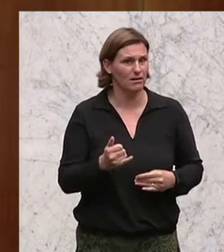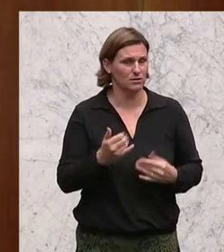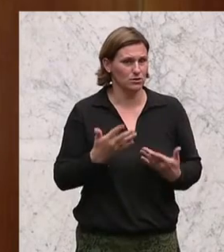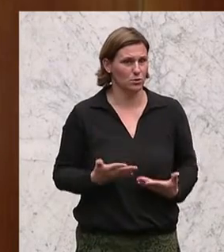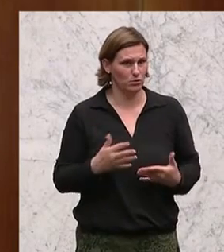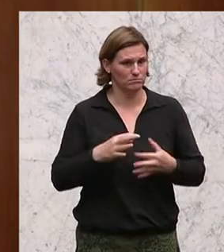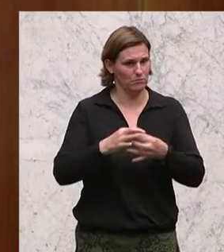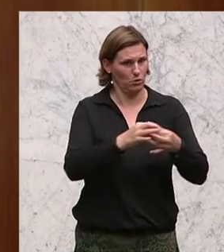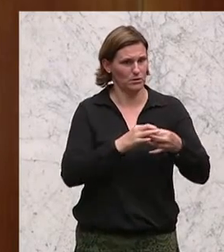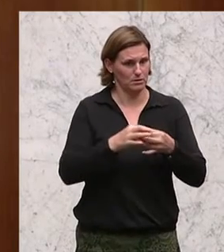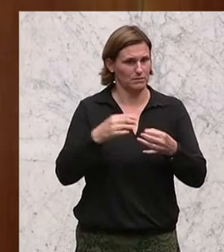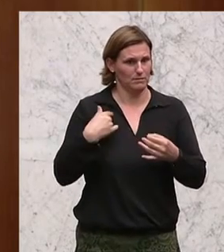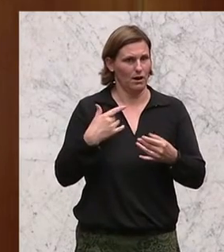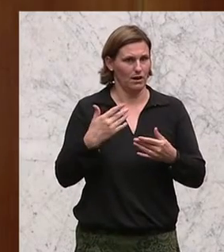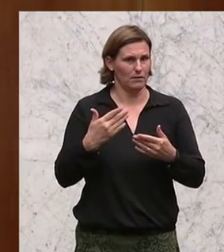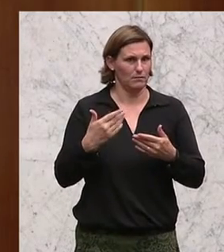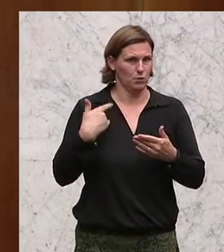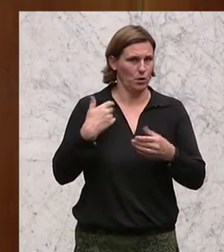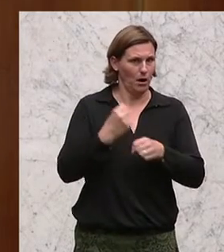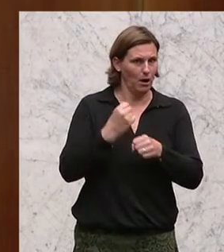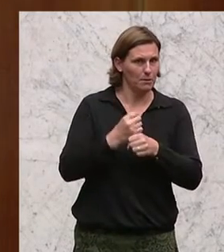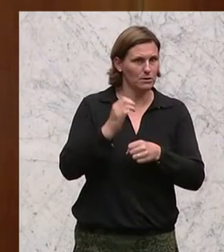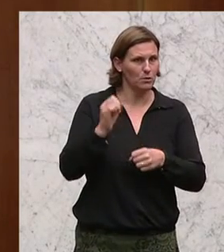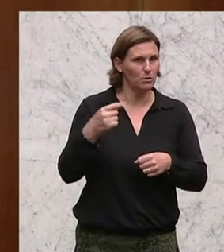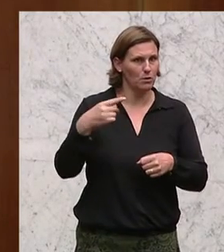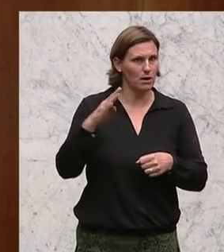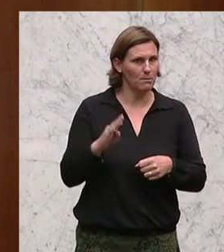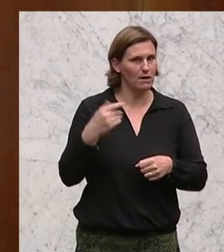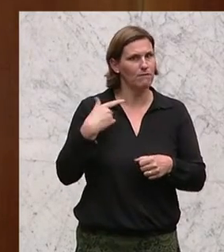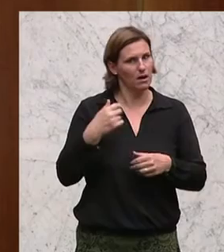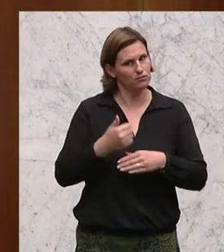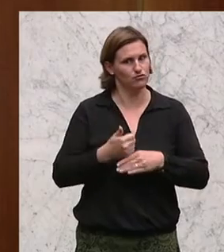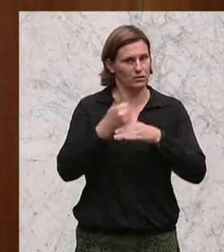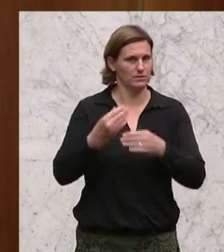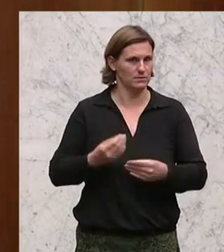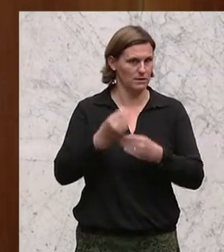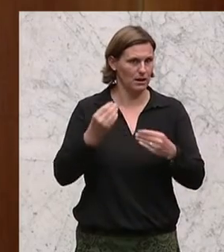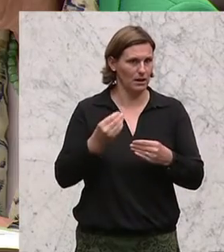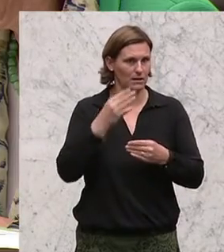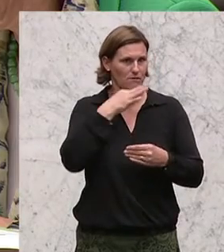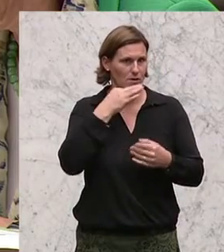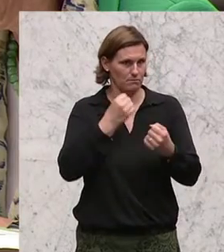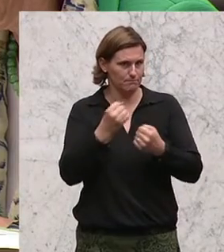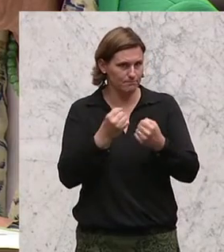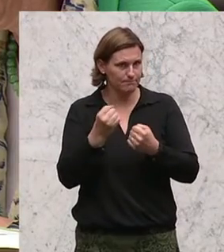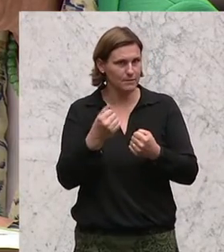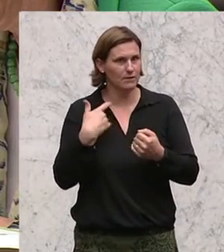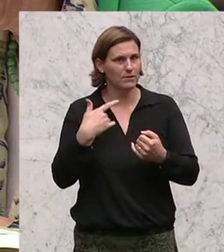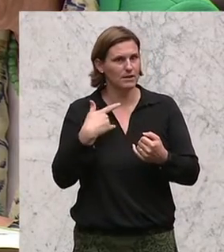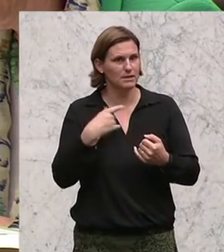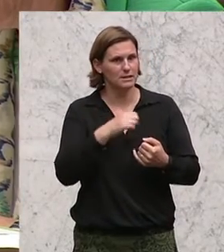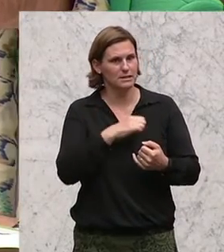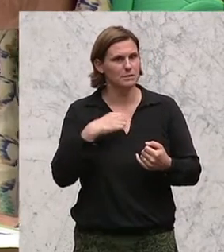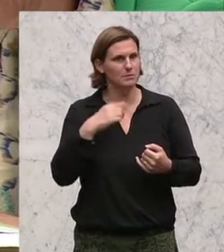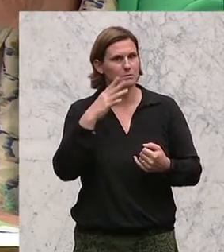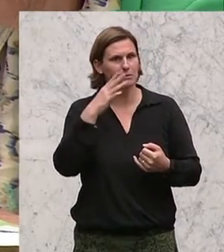Organisationen, wo ich herkomme, nämlich im ÖGB, war Frauenpolitik Chefsache. Und zwar insofern Chefsache, als ich mit dem